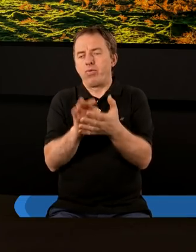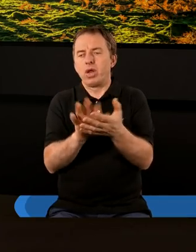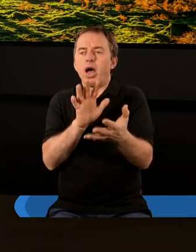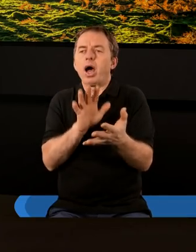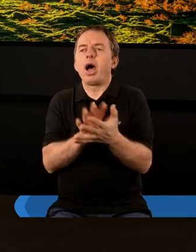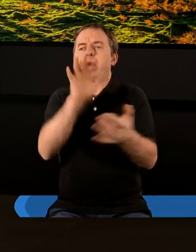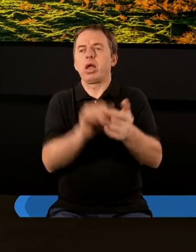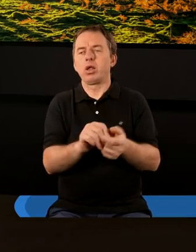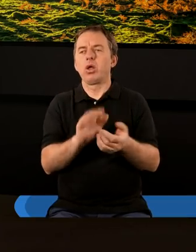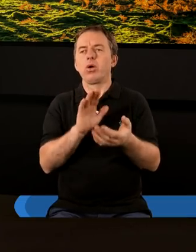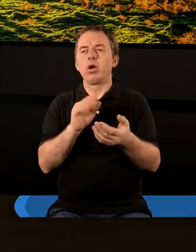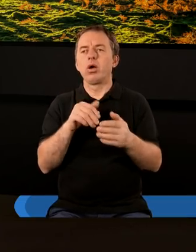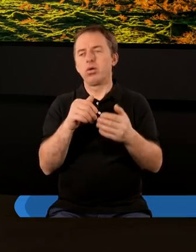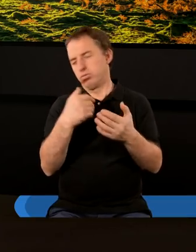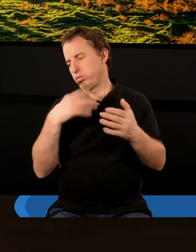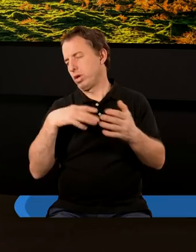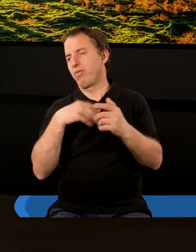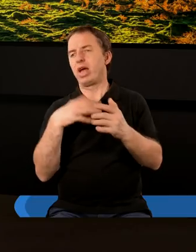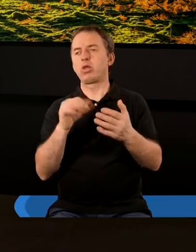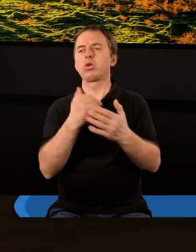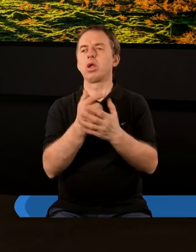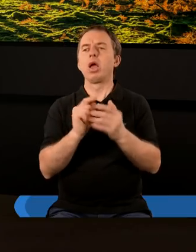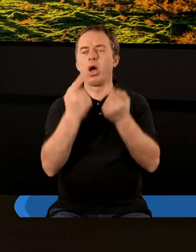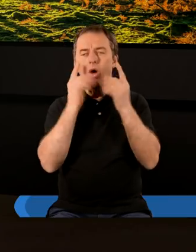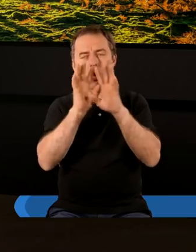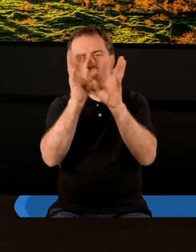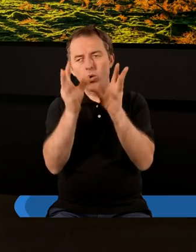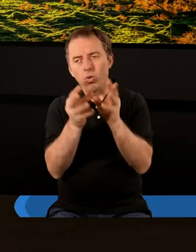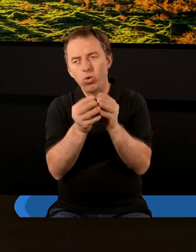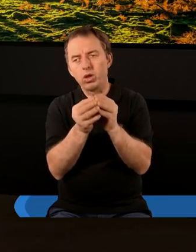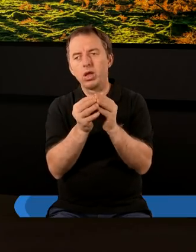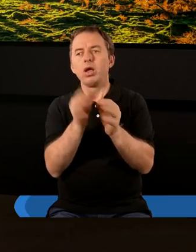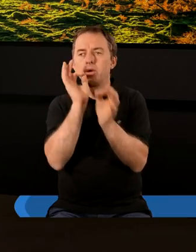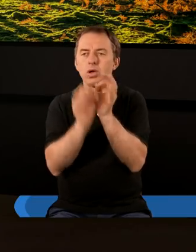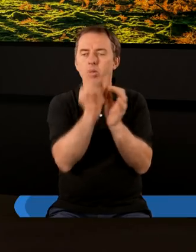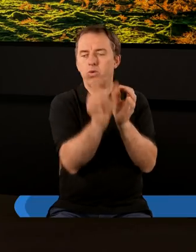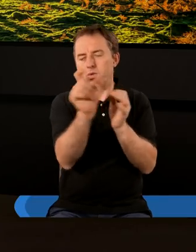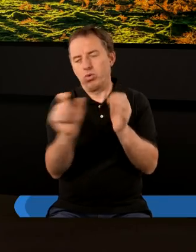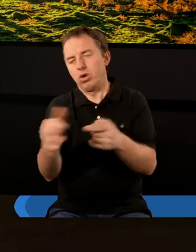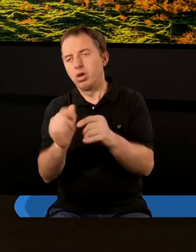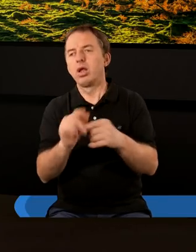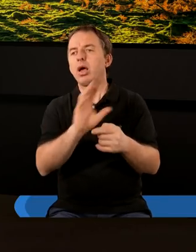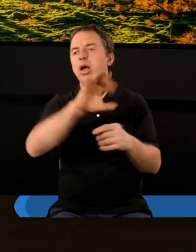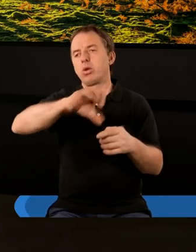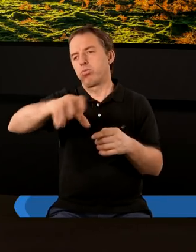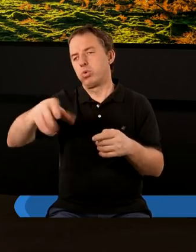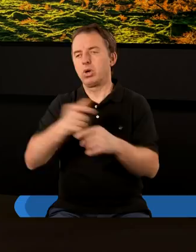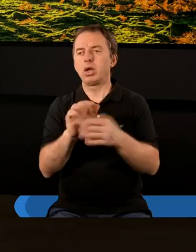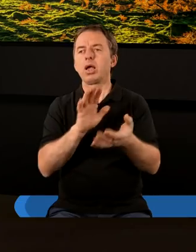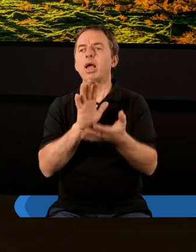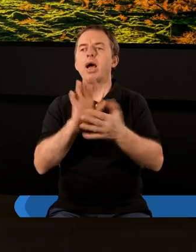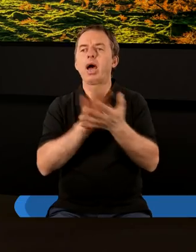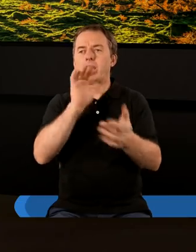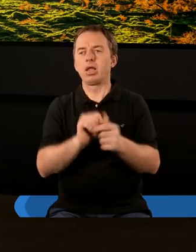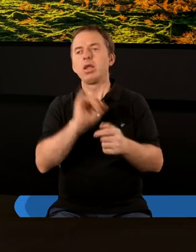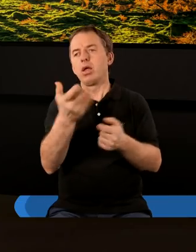bardzo charakterystyczny układ. Spójrzmy tak najpierw ogólnie, zanim szczegółowo będziemy chcieli dotknąć treści każdego z tych